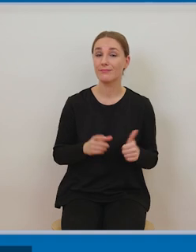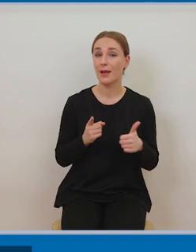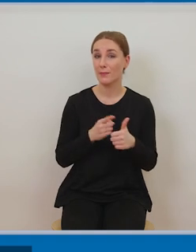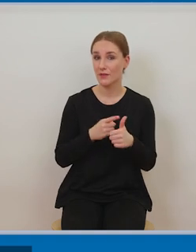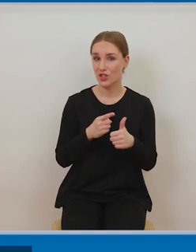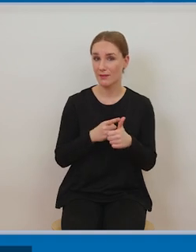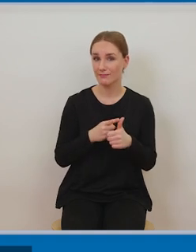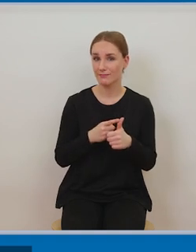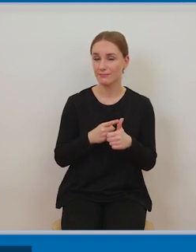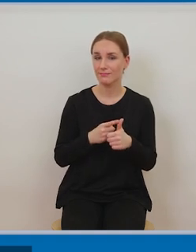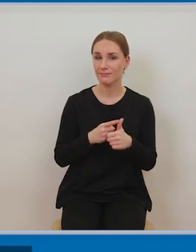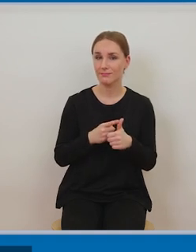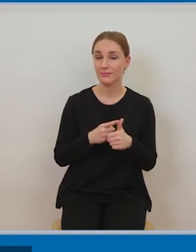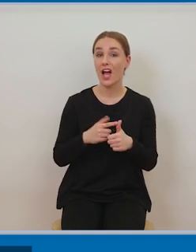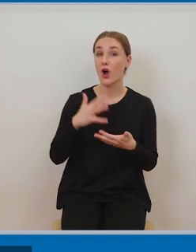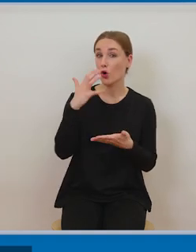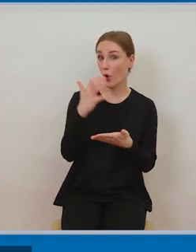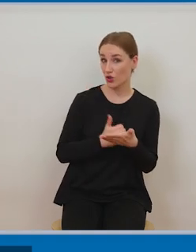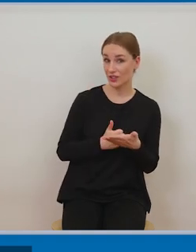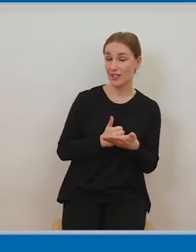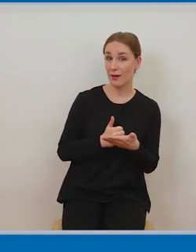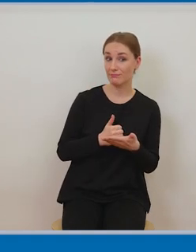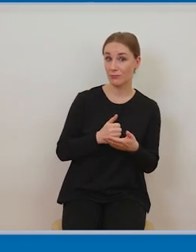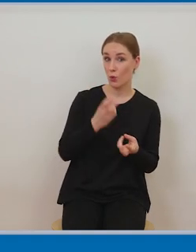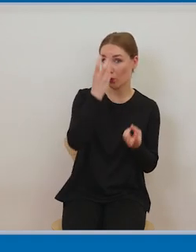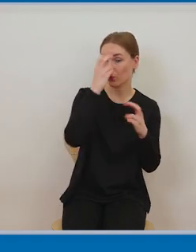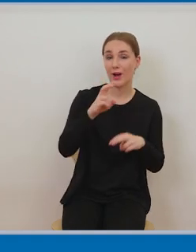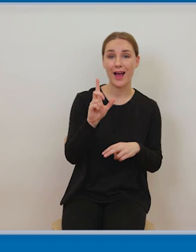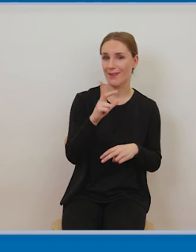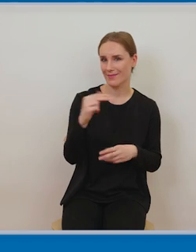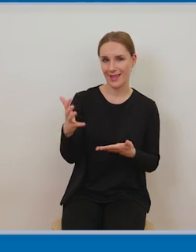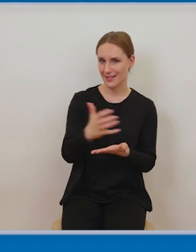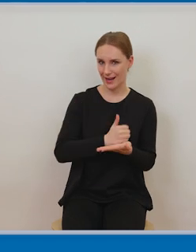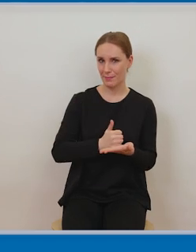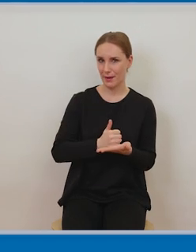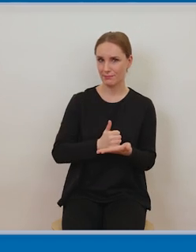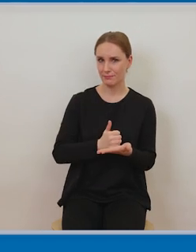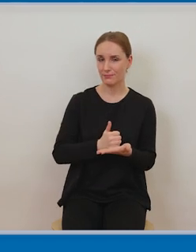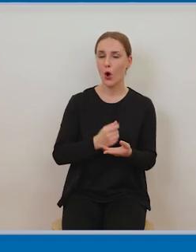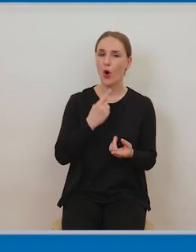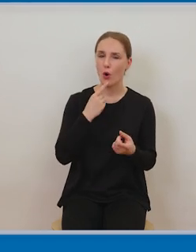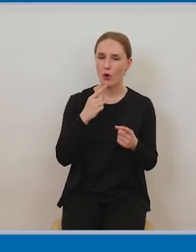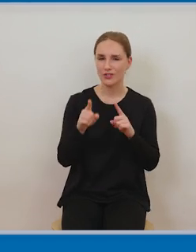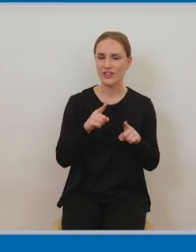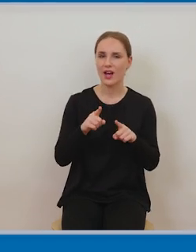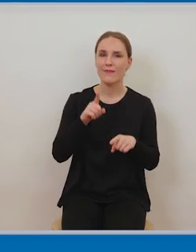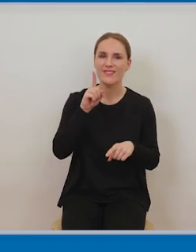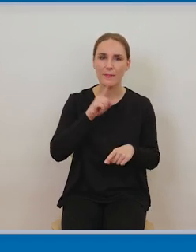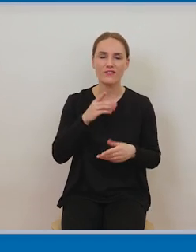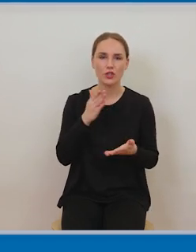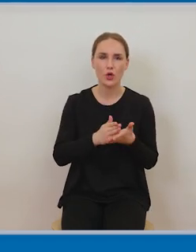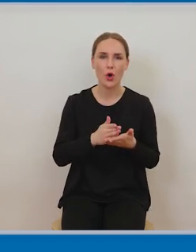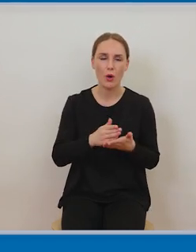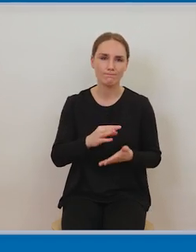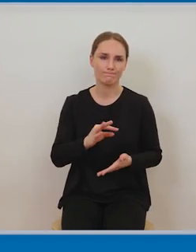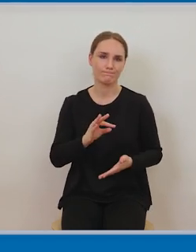korzystania przez siebie ale także jak umówi artykuł 23 w